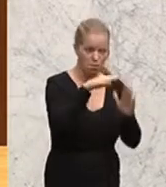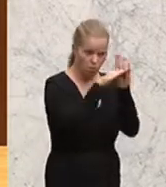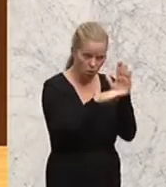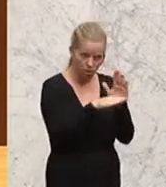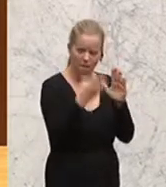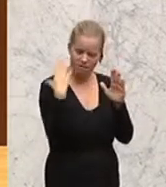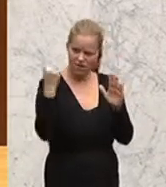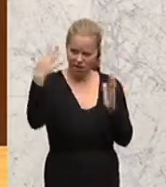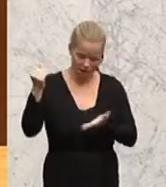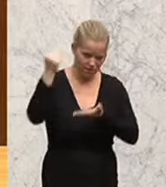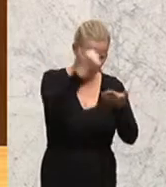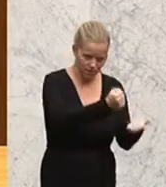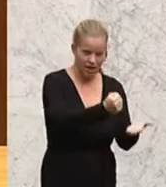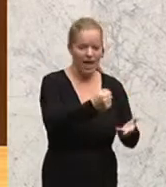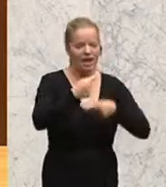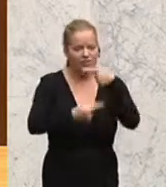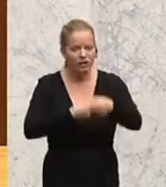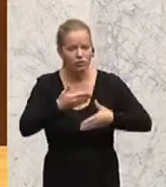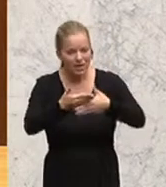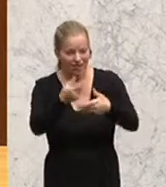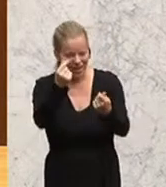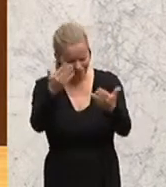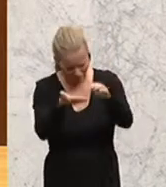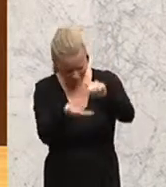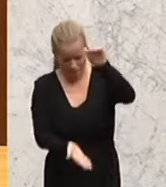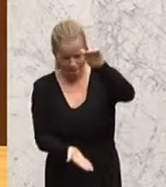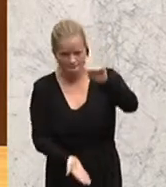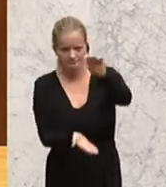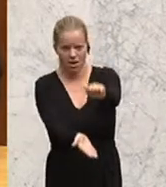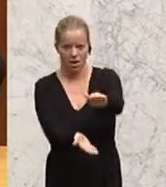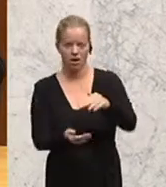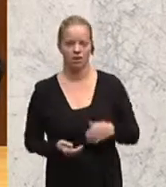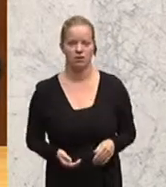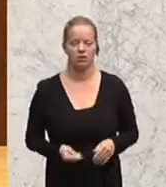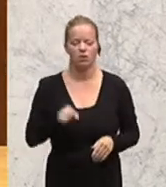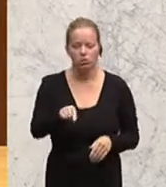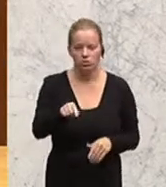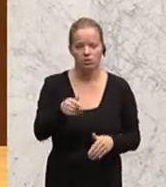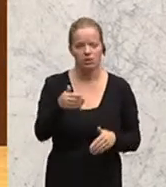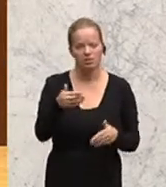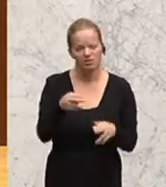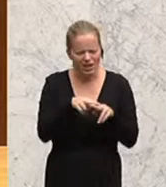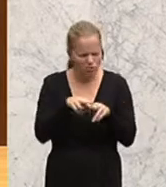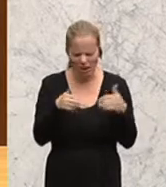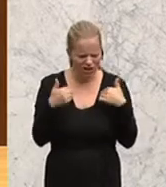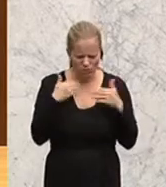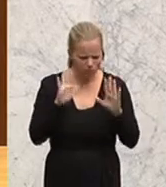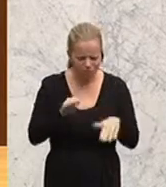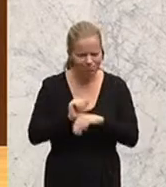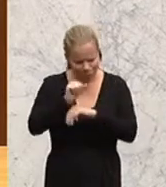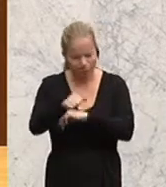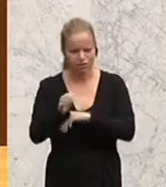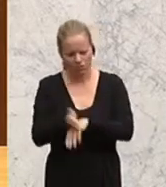Entwicklungshilfegelder aufstocken, wenn wir eine Vorreiterrolle bei der Überwindung von nationalen Egoismen und